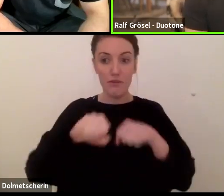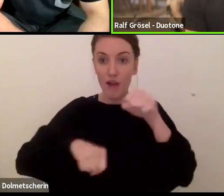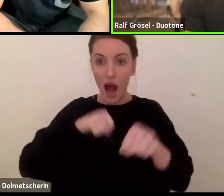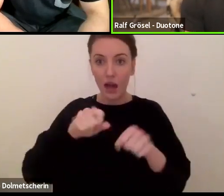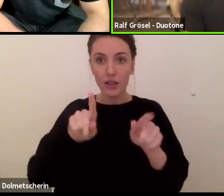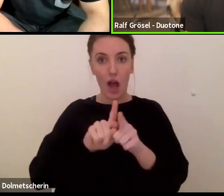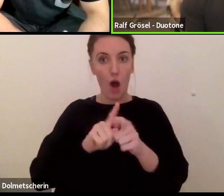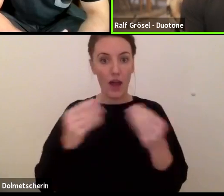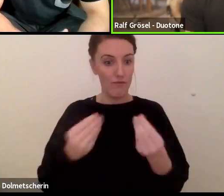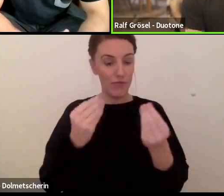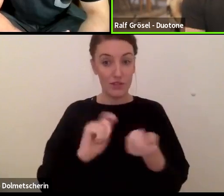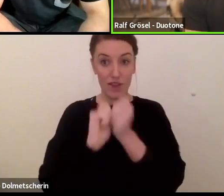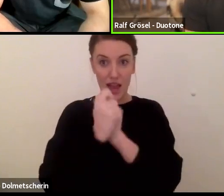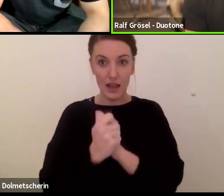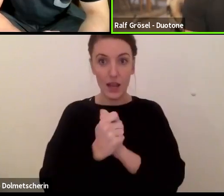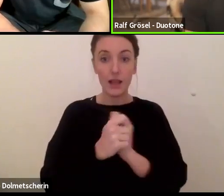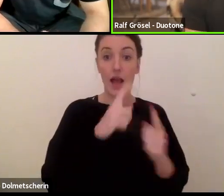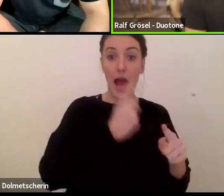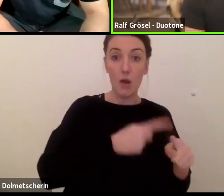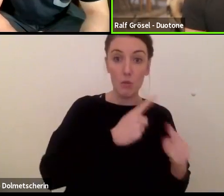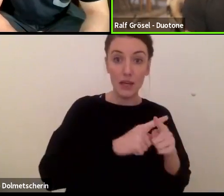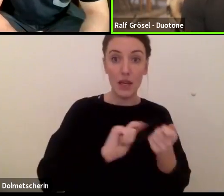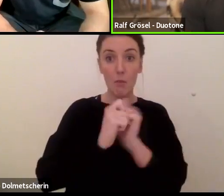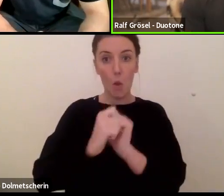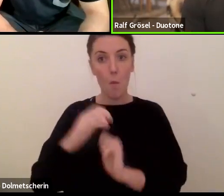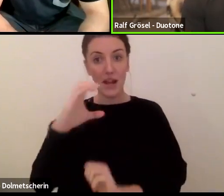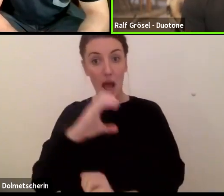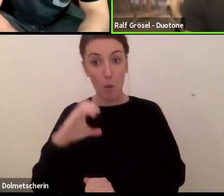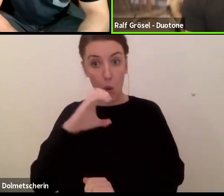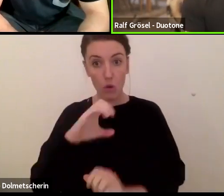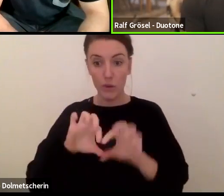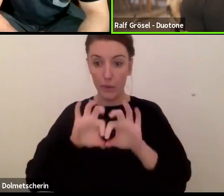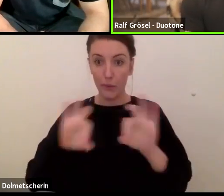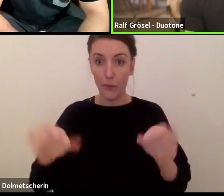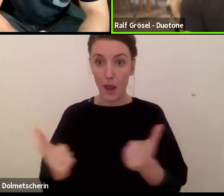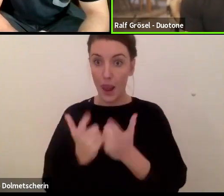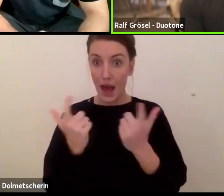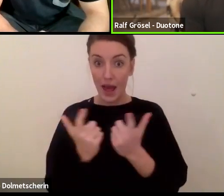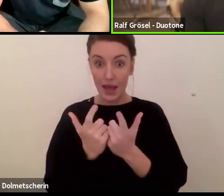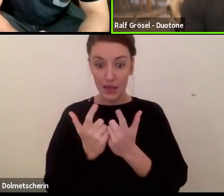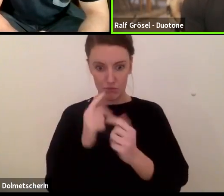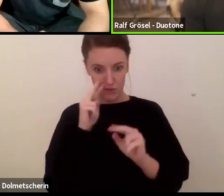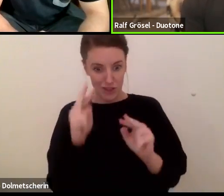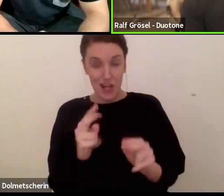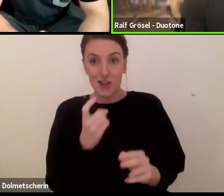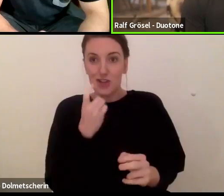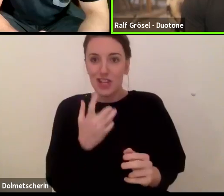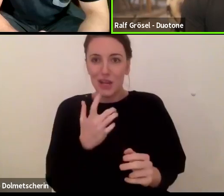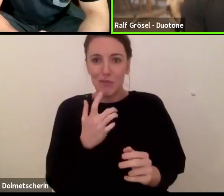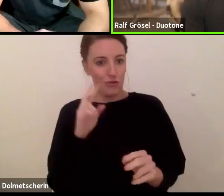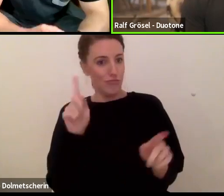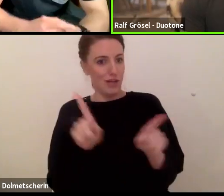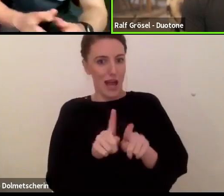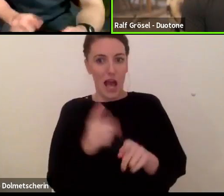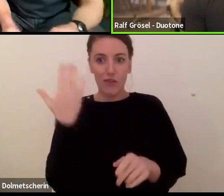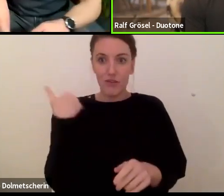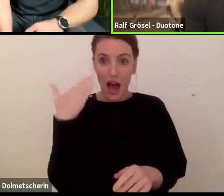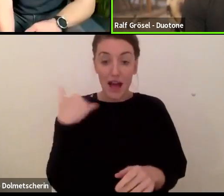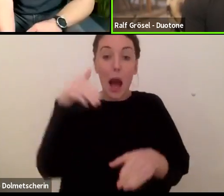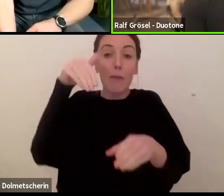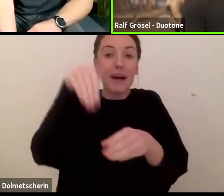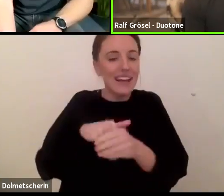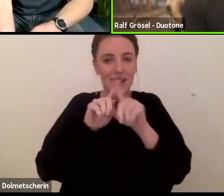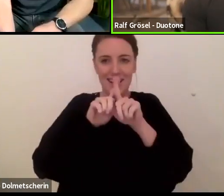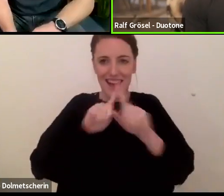von Aluminium auf Carbon, dann hast du trotzdem immer noch einen Rahmen und das Fahrrad sieht von Weitem auch noch genauso aus wie früher, aber es fährt